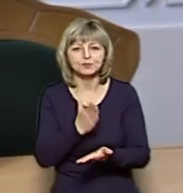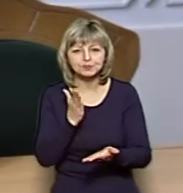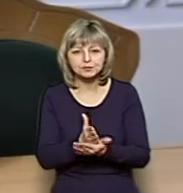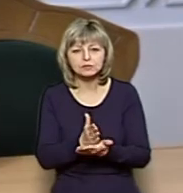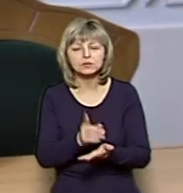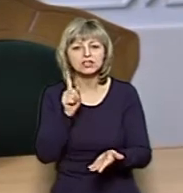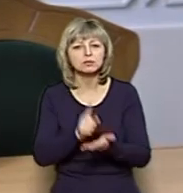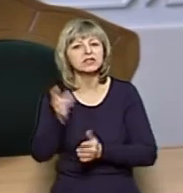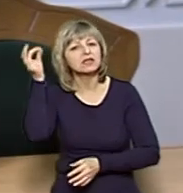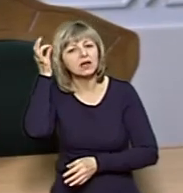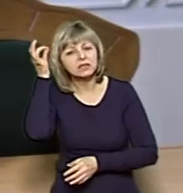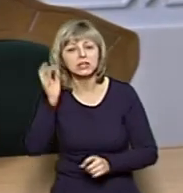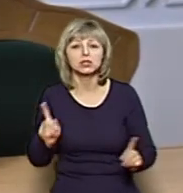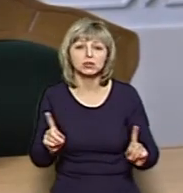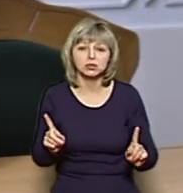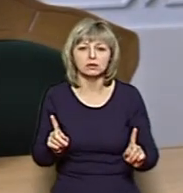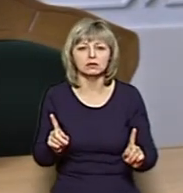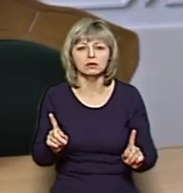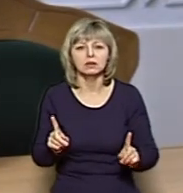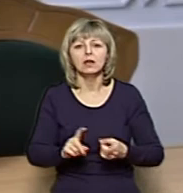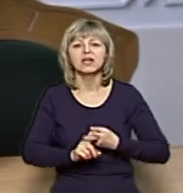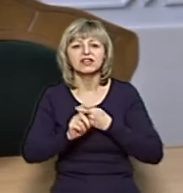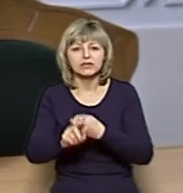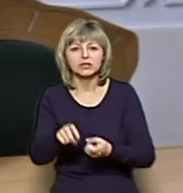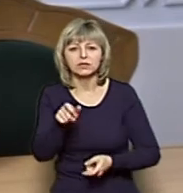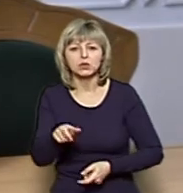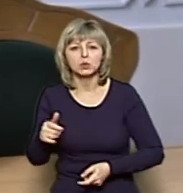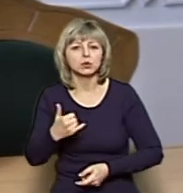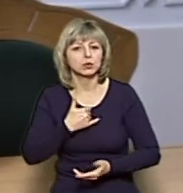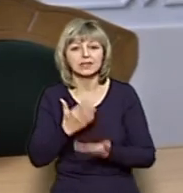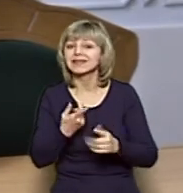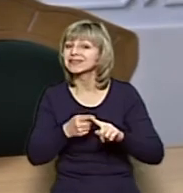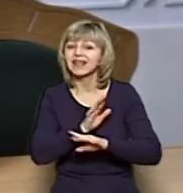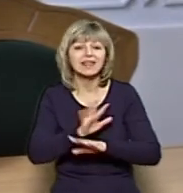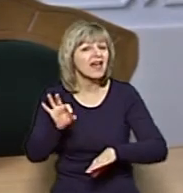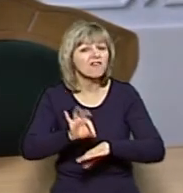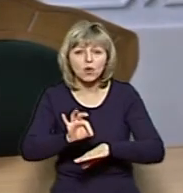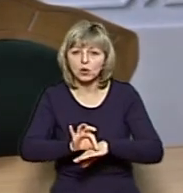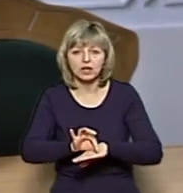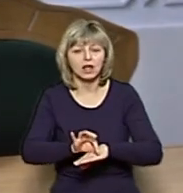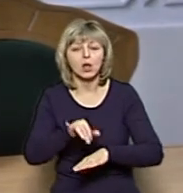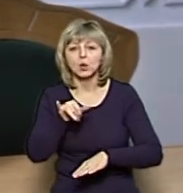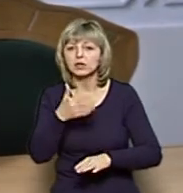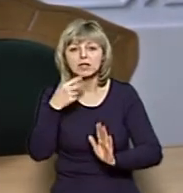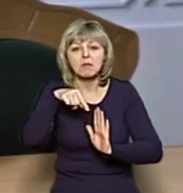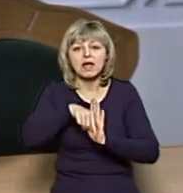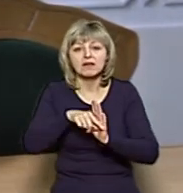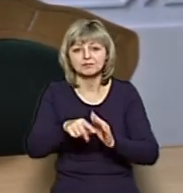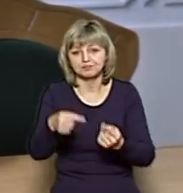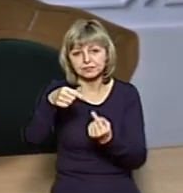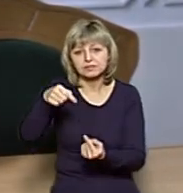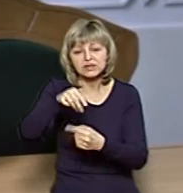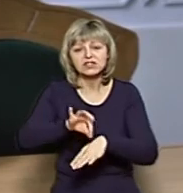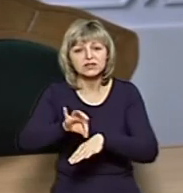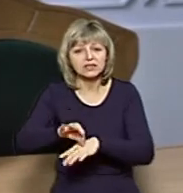мають нагадати, що інфіковані люди у нас є. Це не хворі, до речі, люди, вони не мають симптомів захворювання, це є